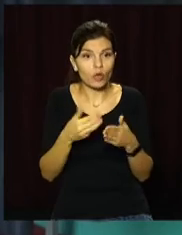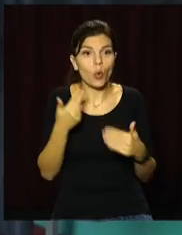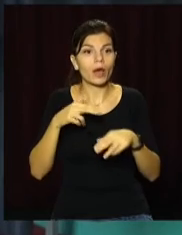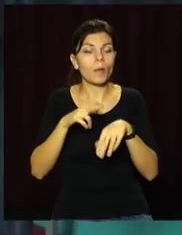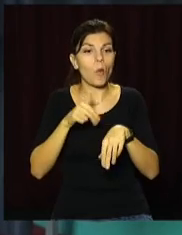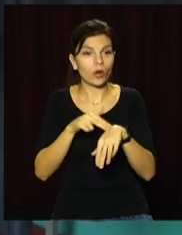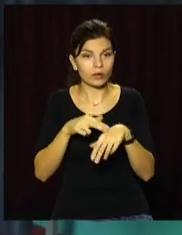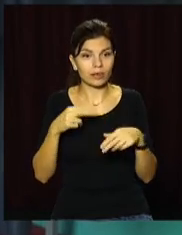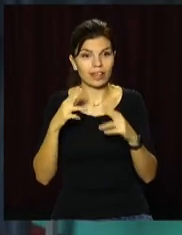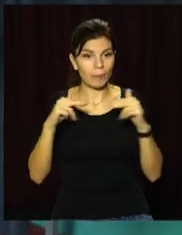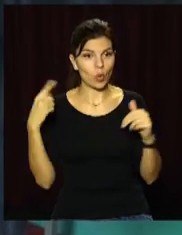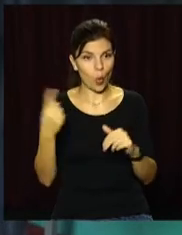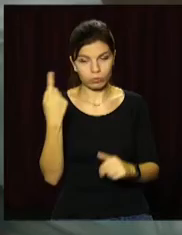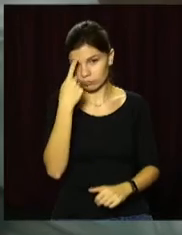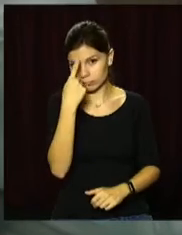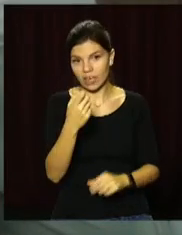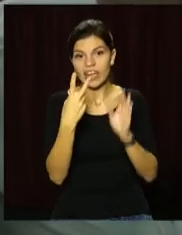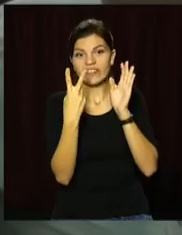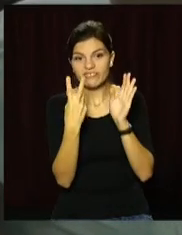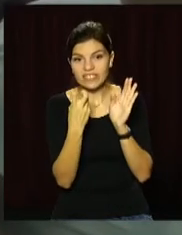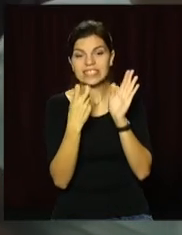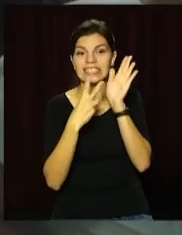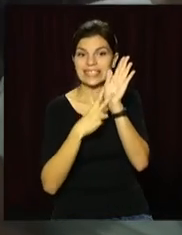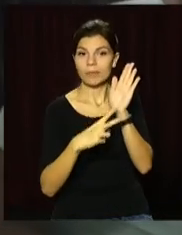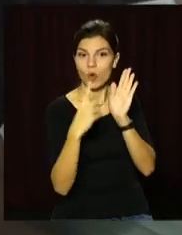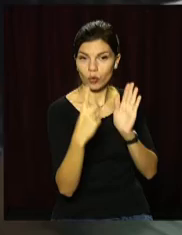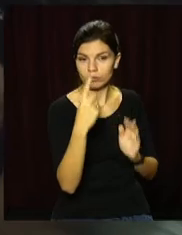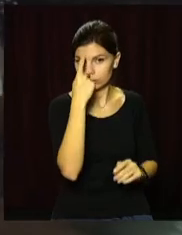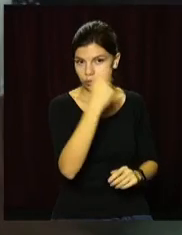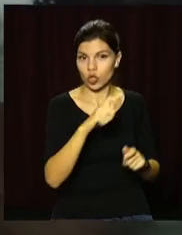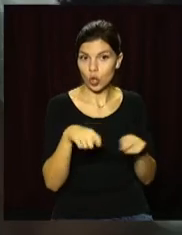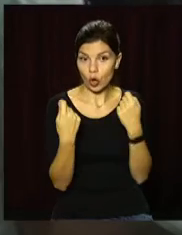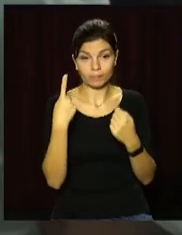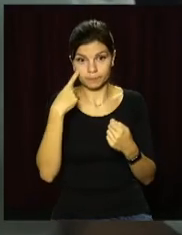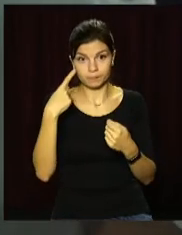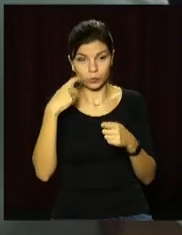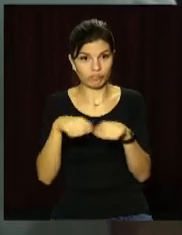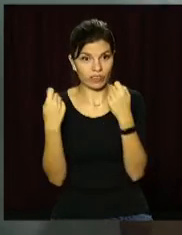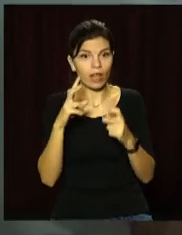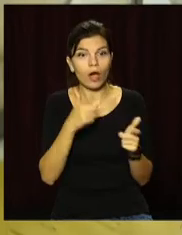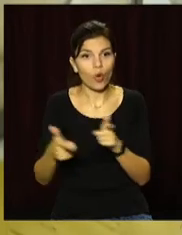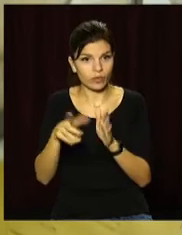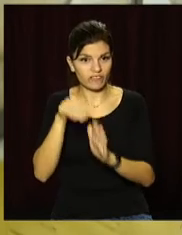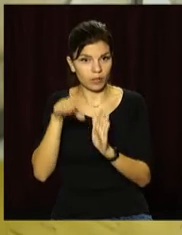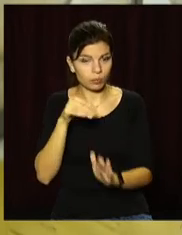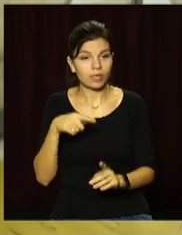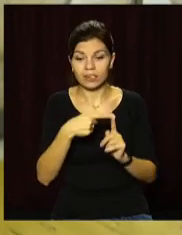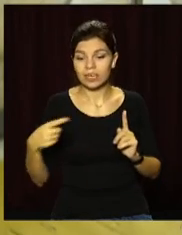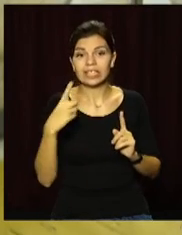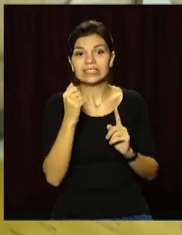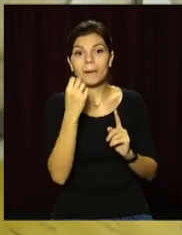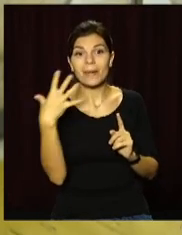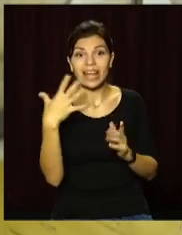Дніпропетровської області надійшло 271 повідомлення за фактами порушень виборчого процесу. З них за 15